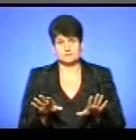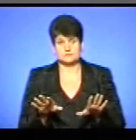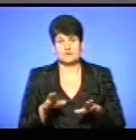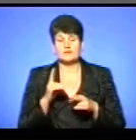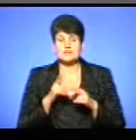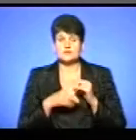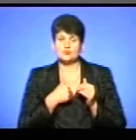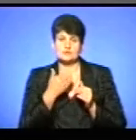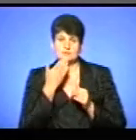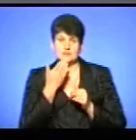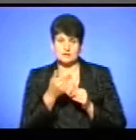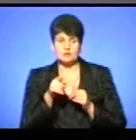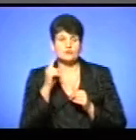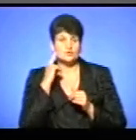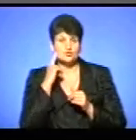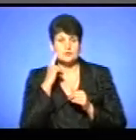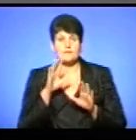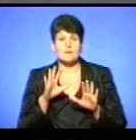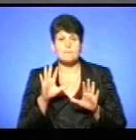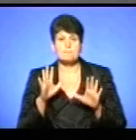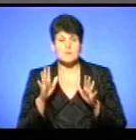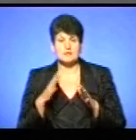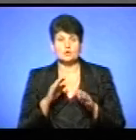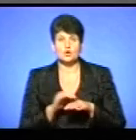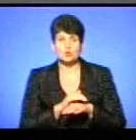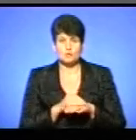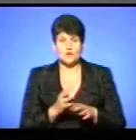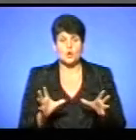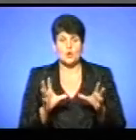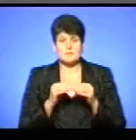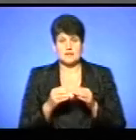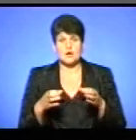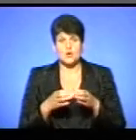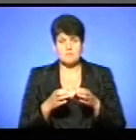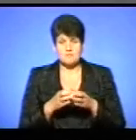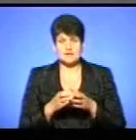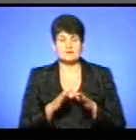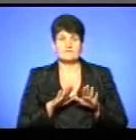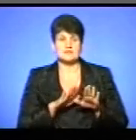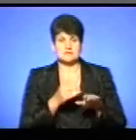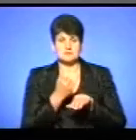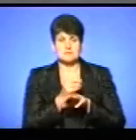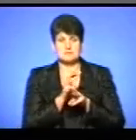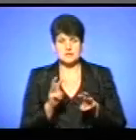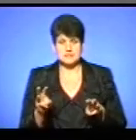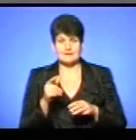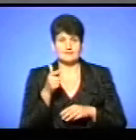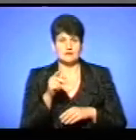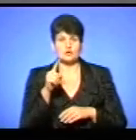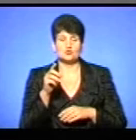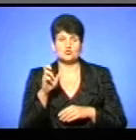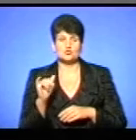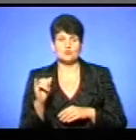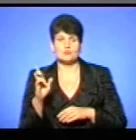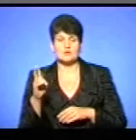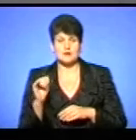сам кінець, хочу запитати про те, що ви почули важливий меседж щодо добровільного об'єднання громад від віце-прем'єр-міністра України Геннадія Зубка. Ключове слово